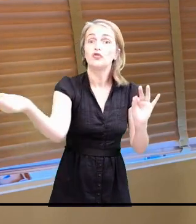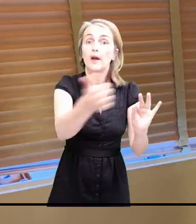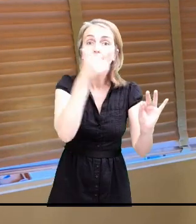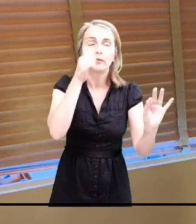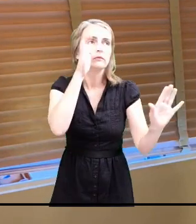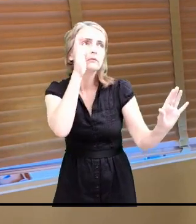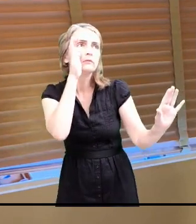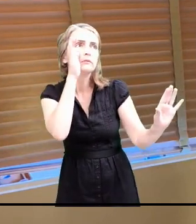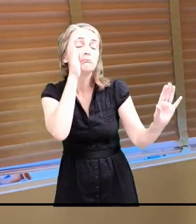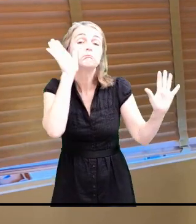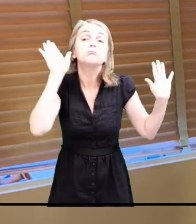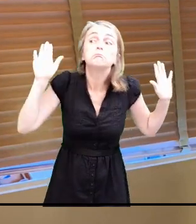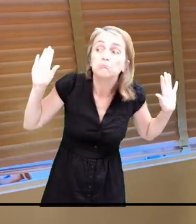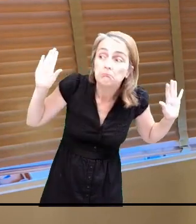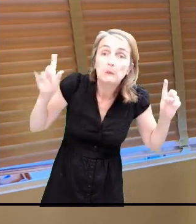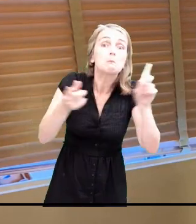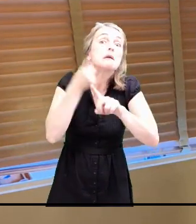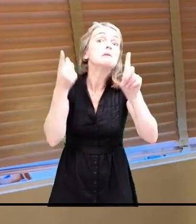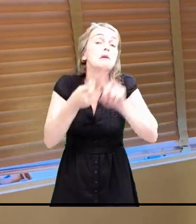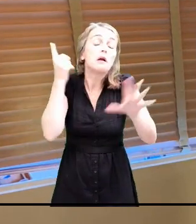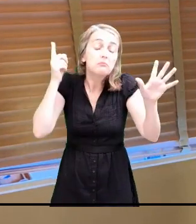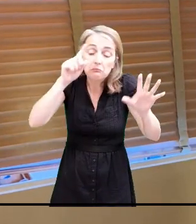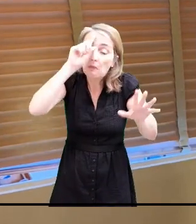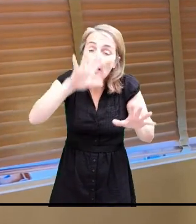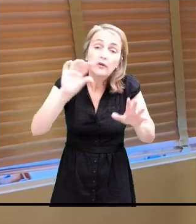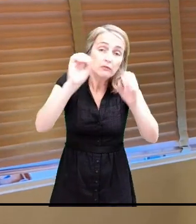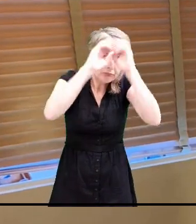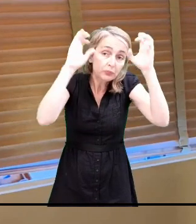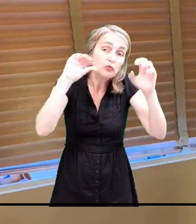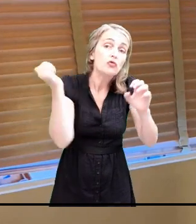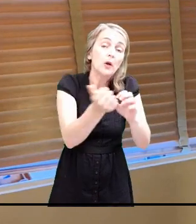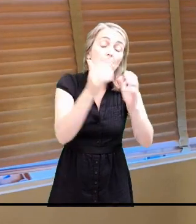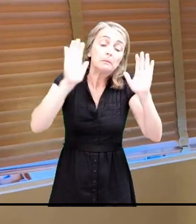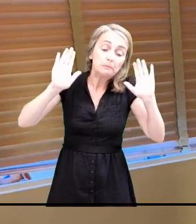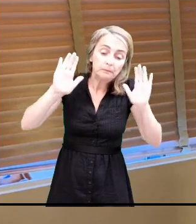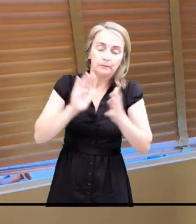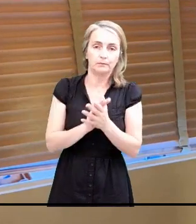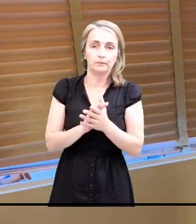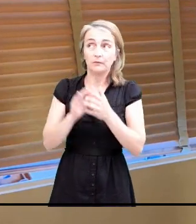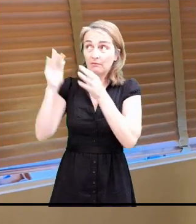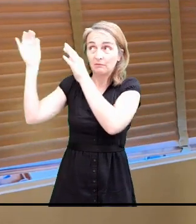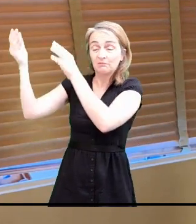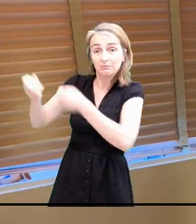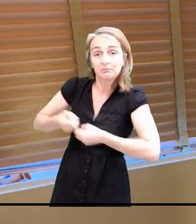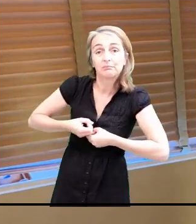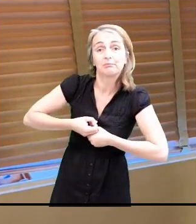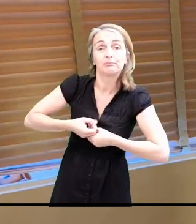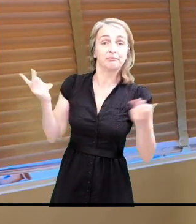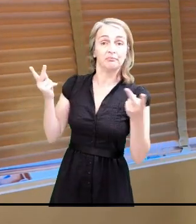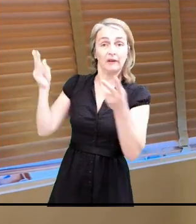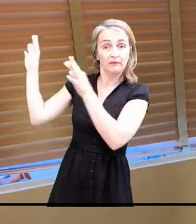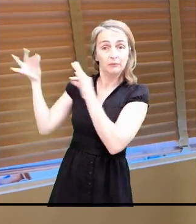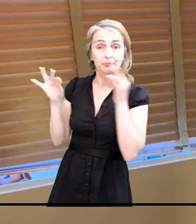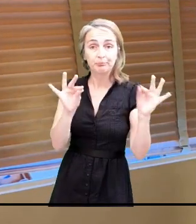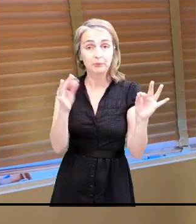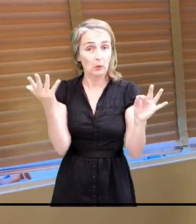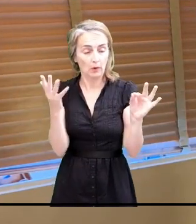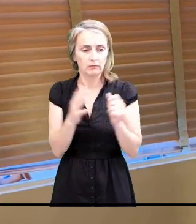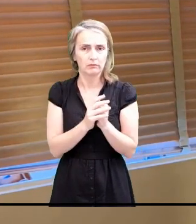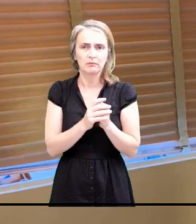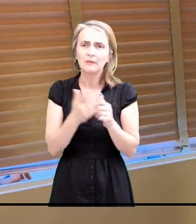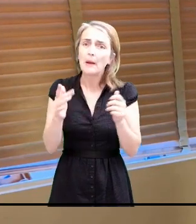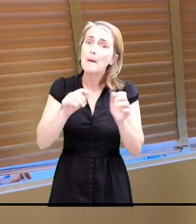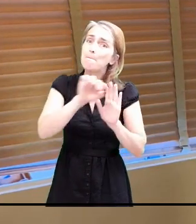vous l'aurez entendu, qu'elle est particulière. cette formule, elle est la suivante. C'est tous